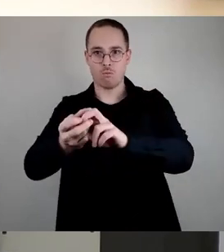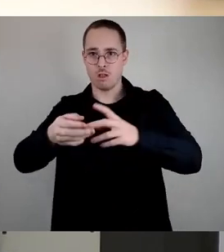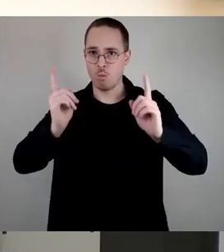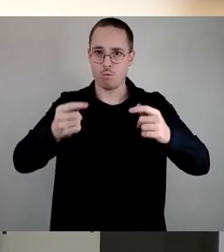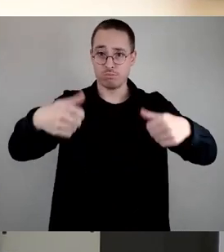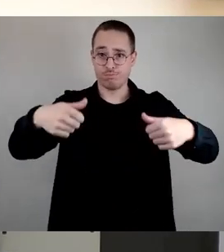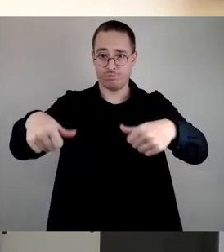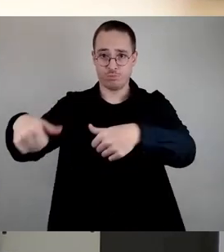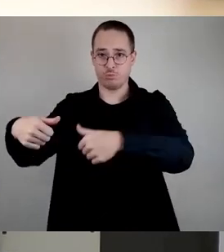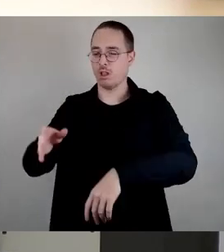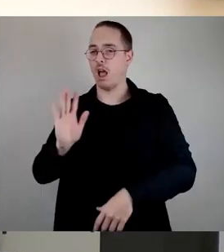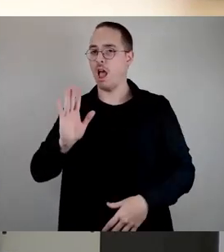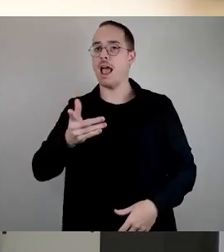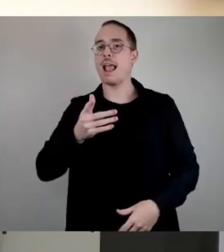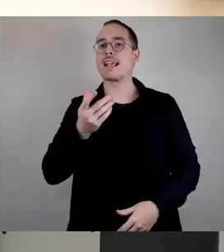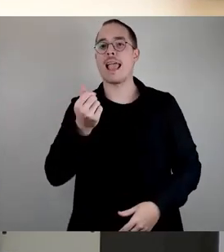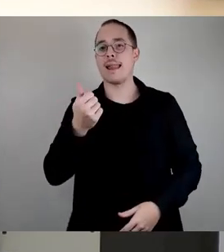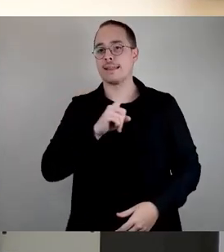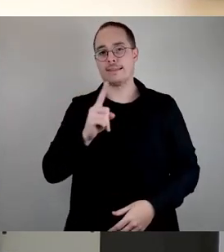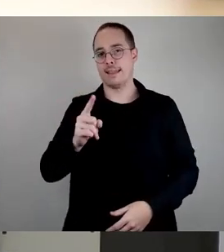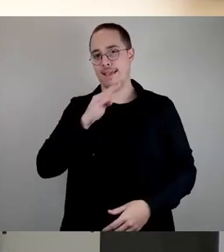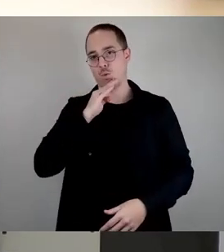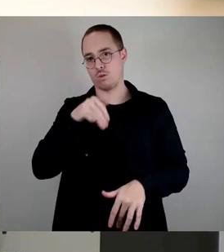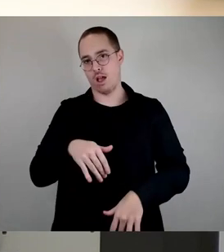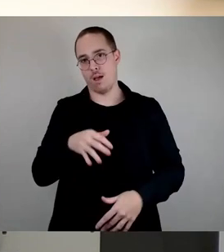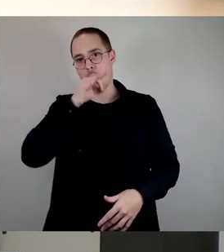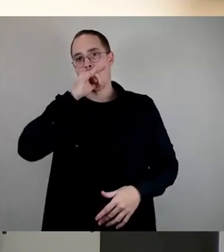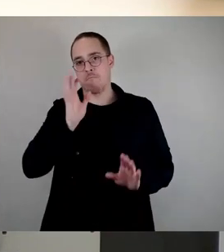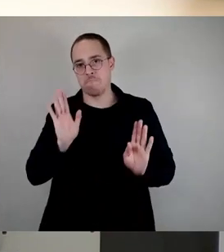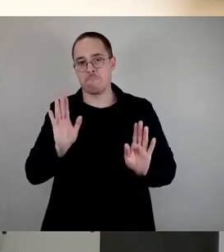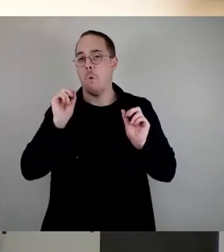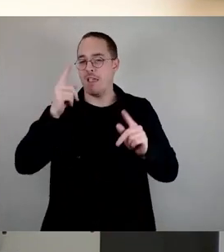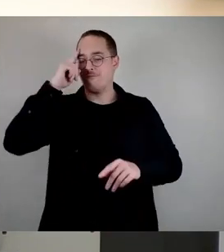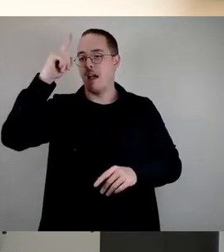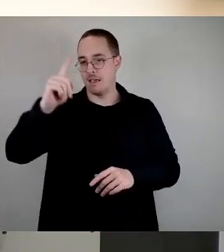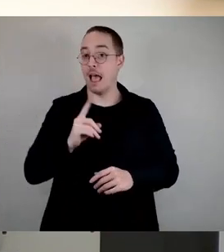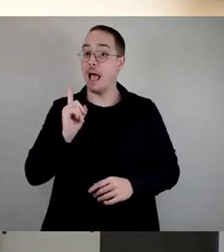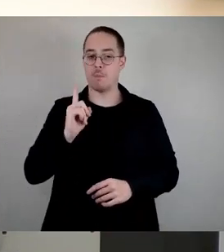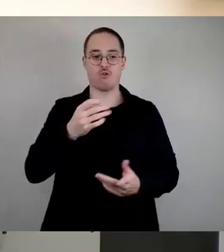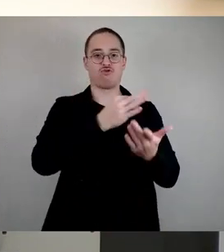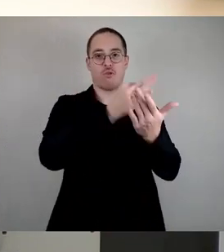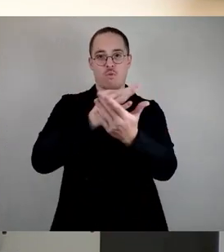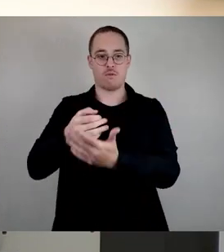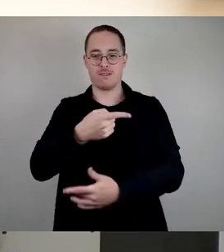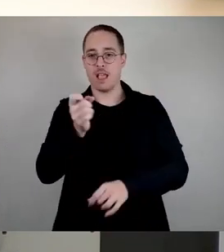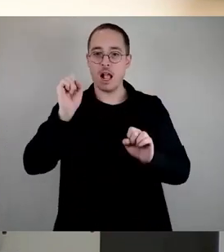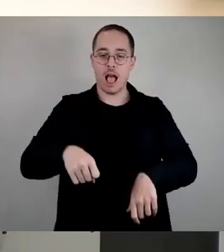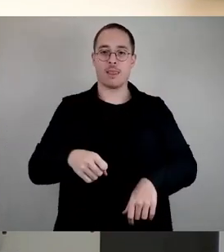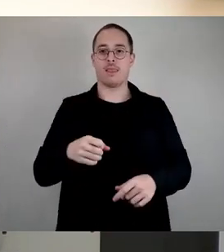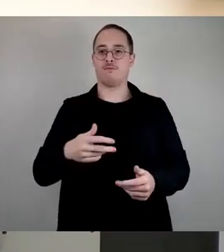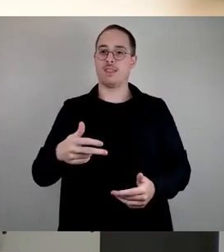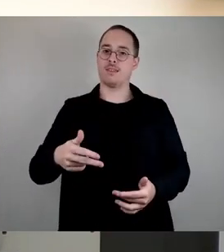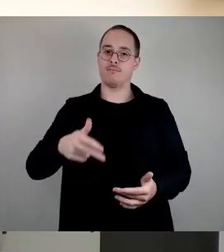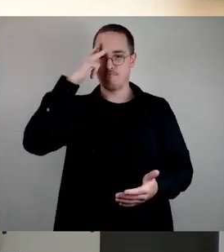reicht. Aber die Standorte sind als Standorte jetzt vom Ausschuss so entsprechend bestätigt worden und sind aufgenommen worden in der